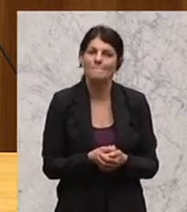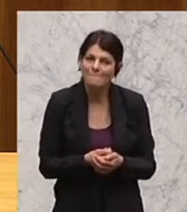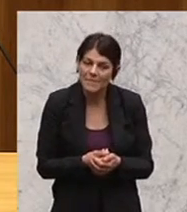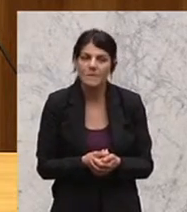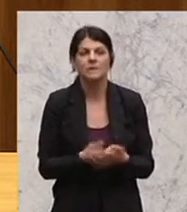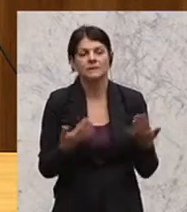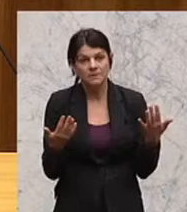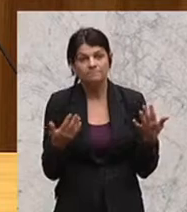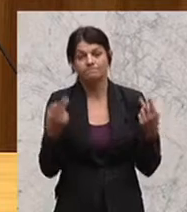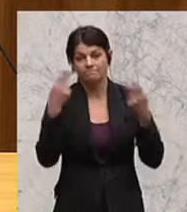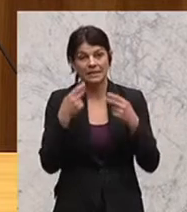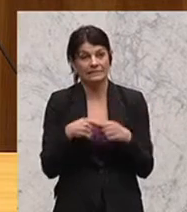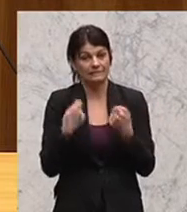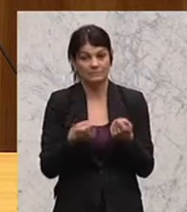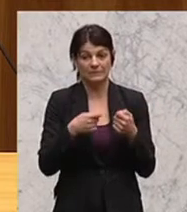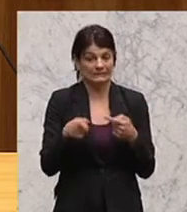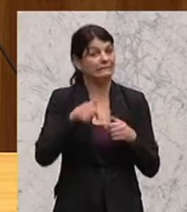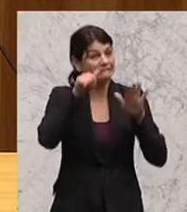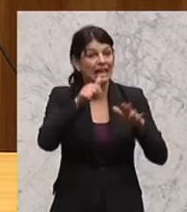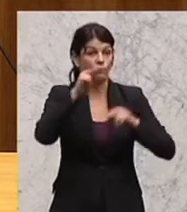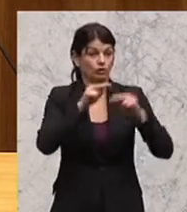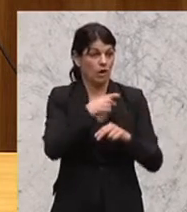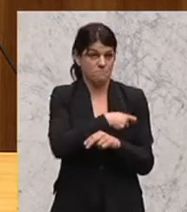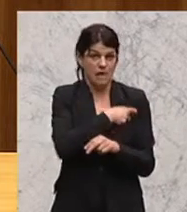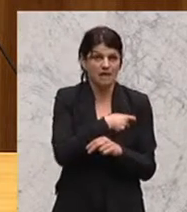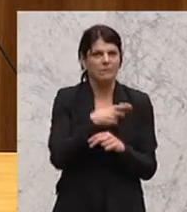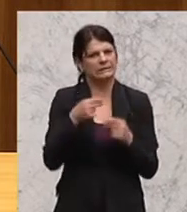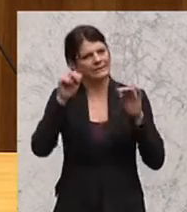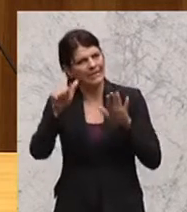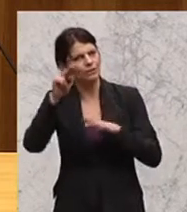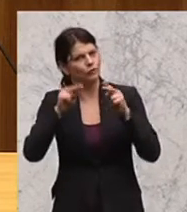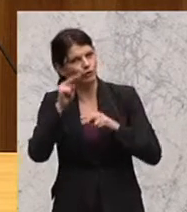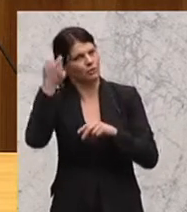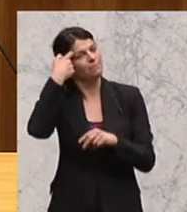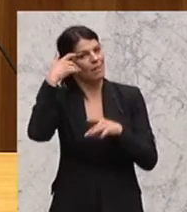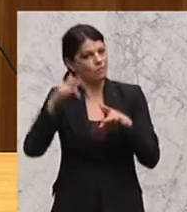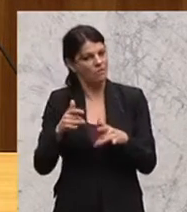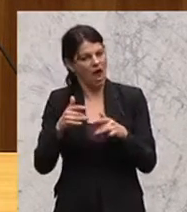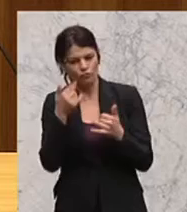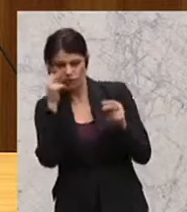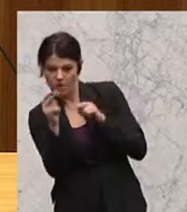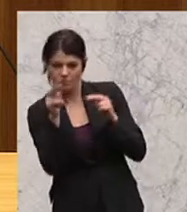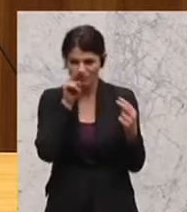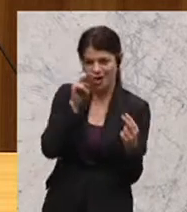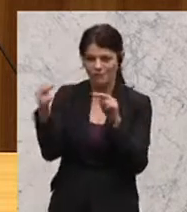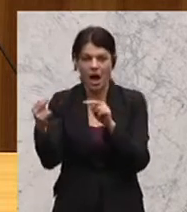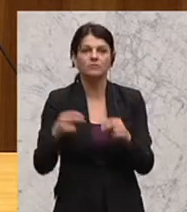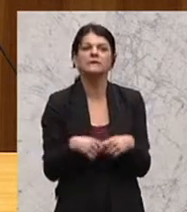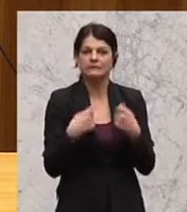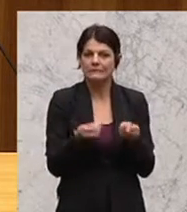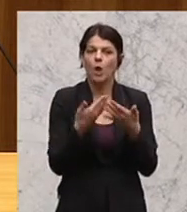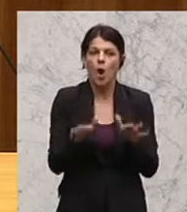Es sind natürlich sechs unterschiedliche Fraktionen mit sechs unterschiedlichen Zugängen gewesen. Natürlich sind offene Punkte im Bereich